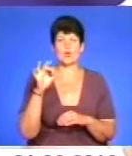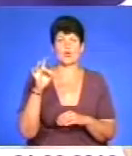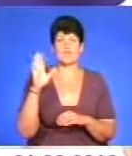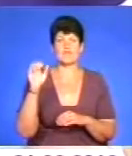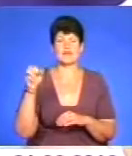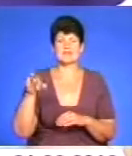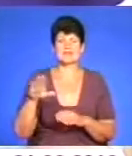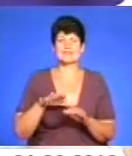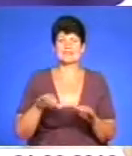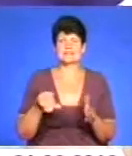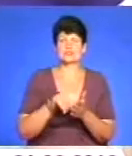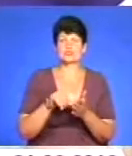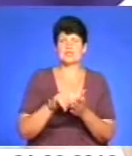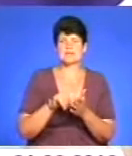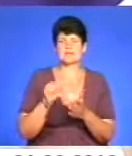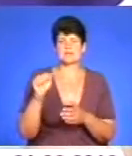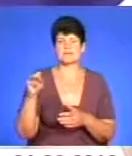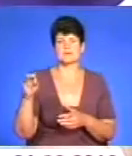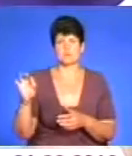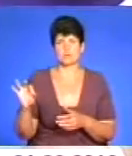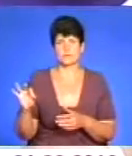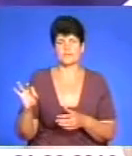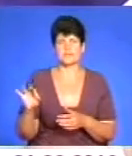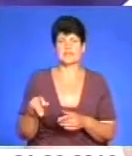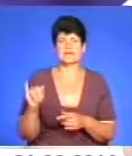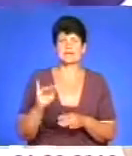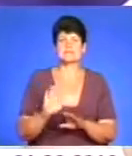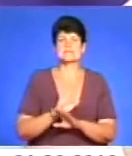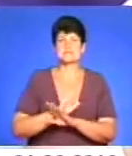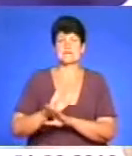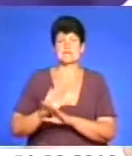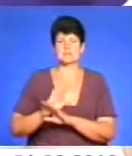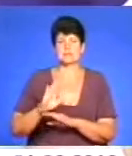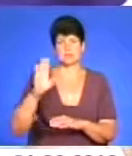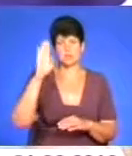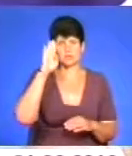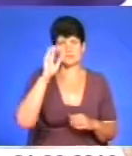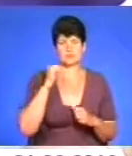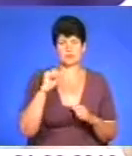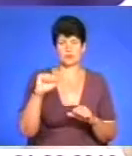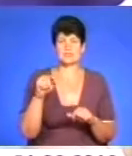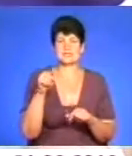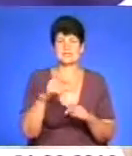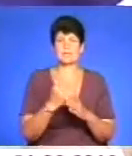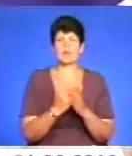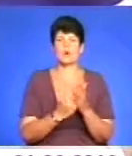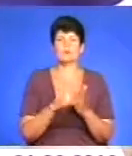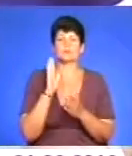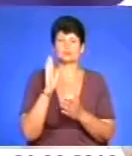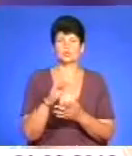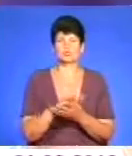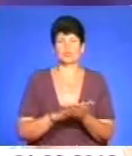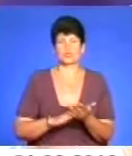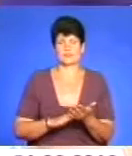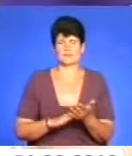дітей-учасників антитерористичної операції, також загиблих хлопців-героїв. І такі програми будуть продовжуватися